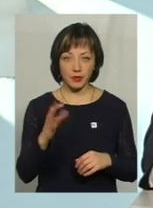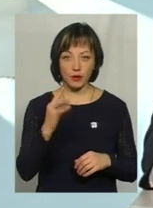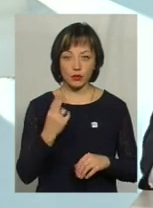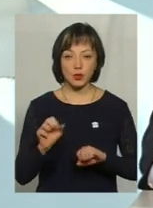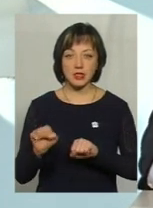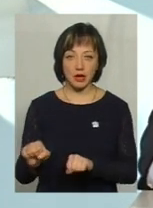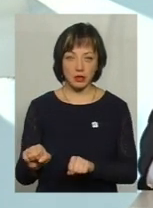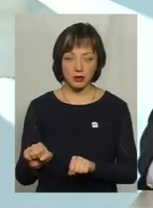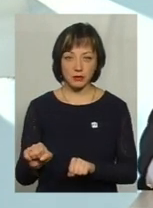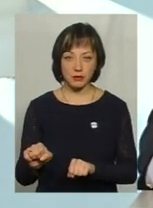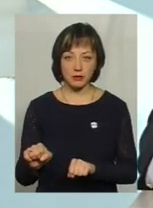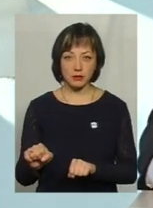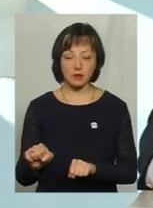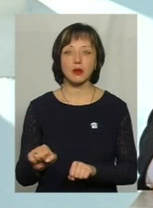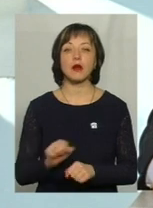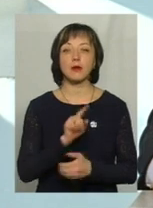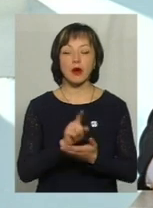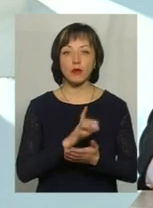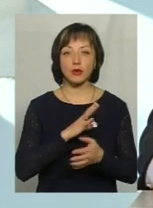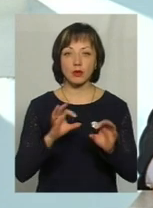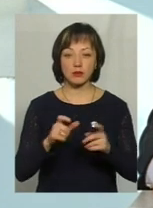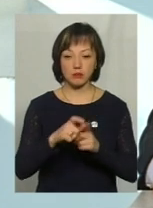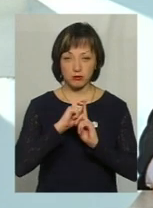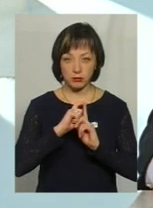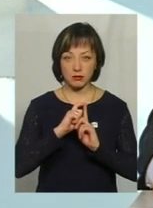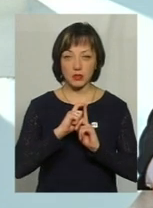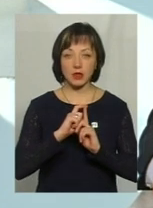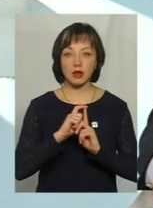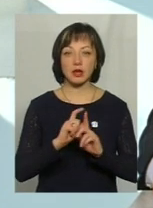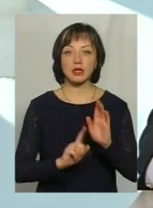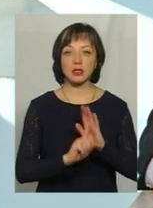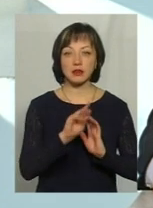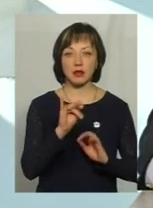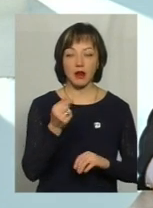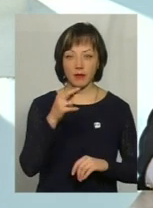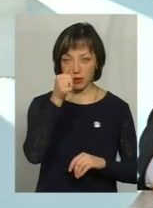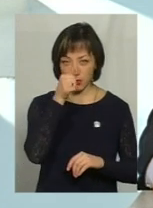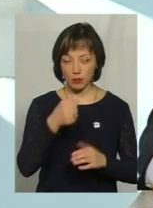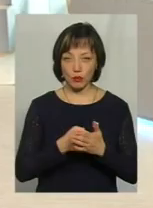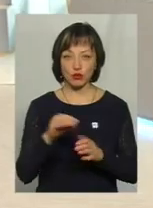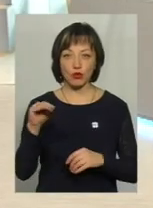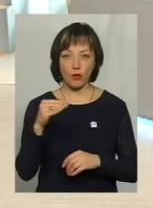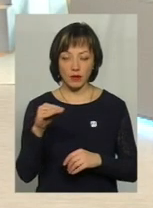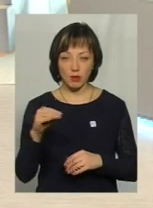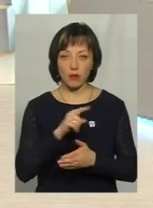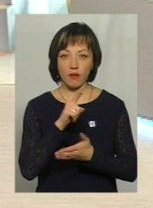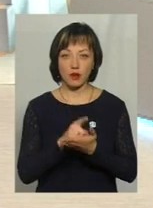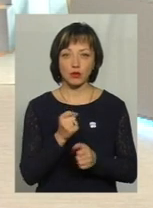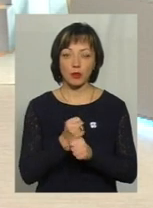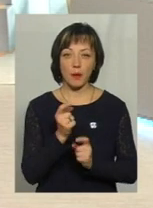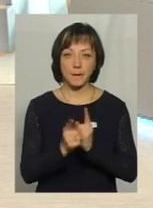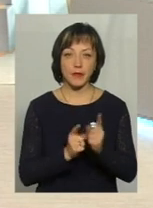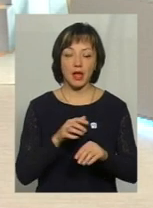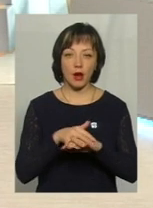соціобезпечення, як воно має бути, вони мені відповіли, з травня місяця по жовтень повинні зробити